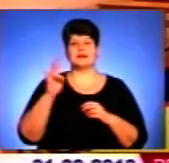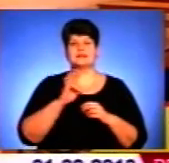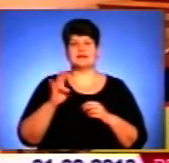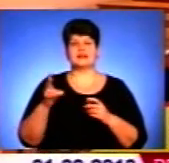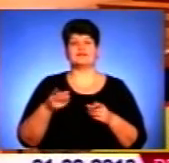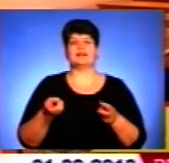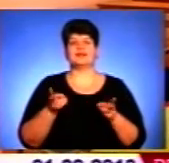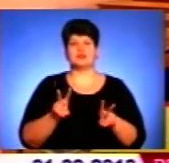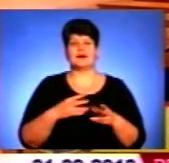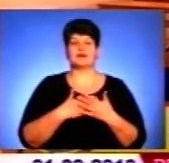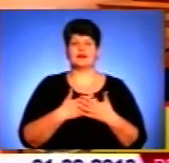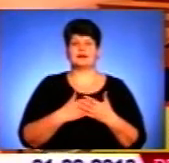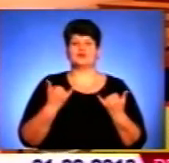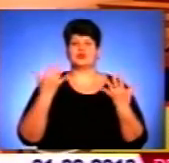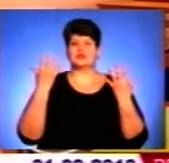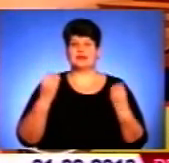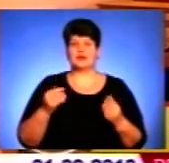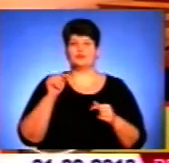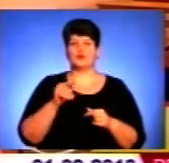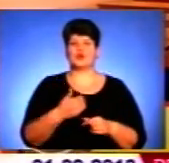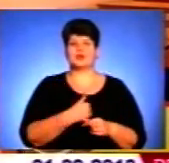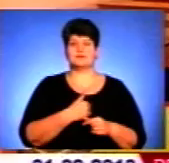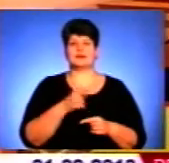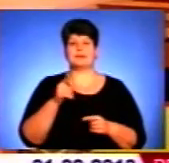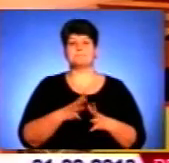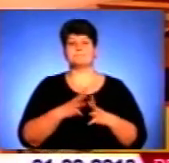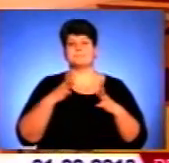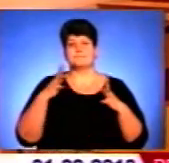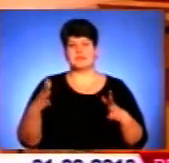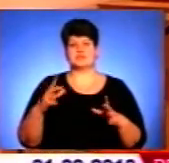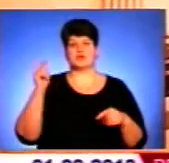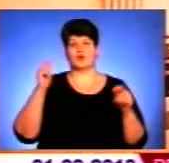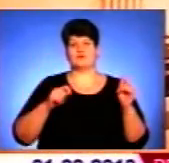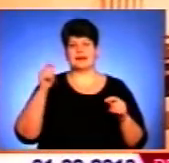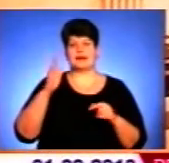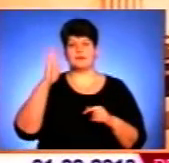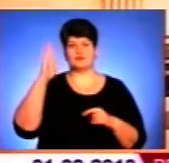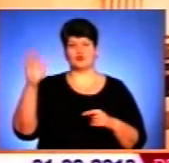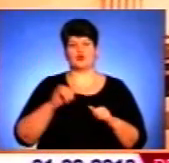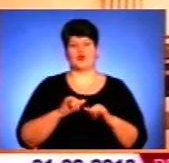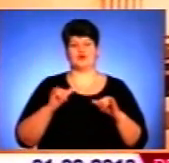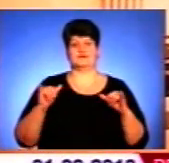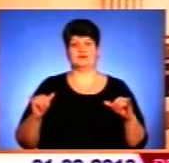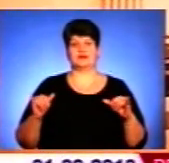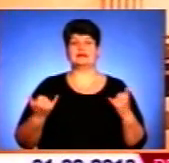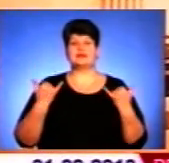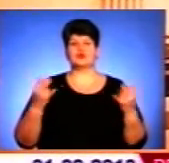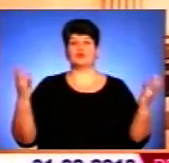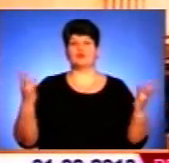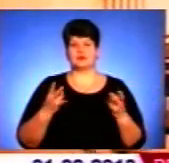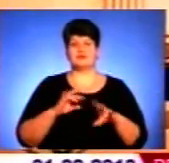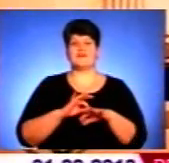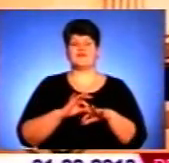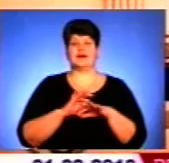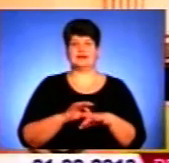влади залишаються актуальні на сьогоднішній день. Тому хотілося б побільше таких конференцій для майбутнього розвитку. На сьогодні потрібні введення